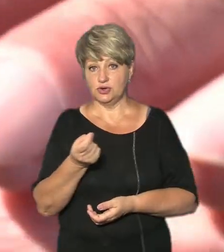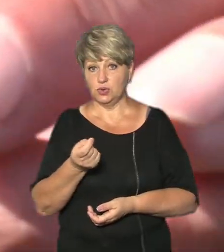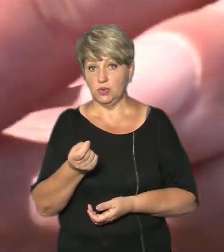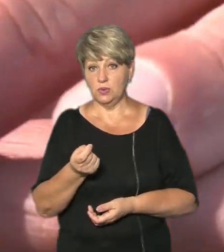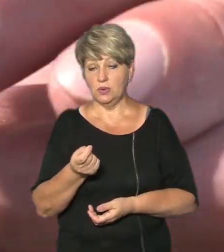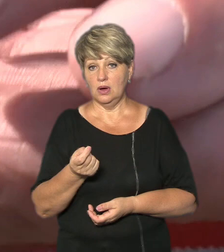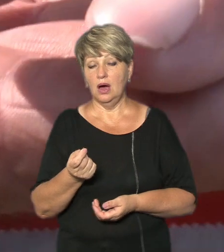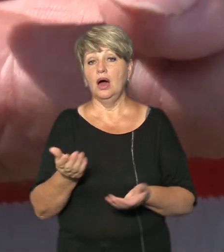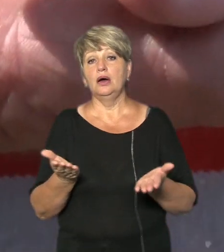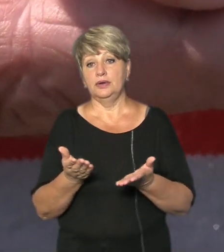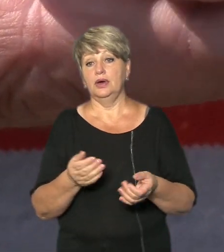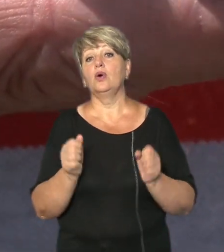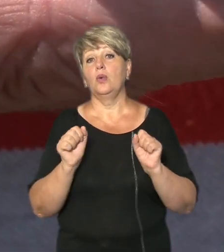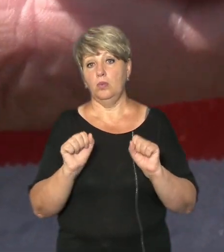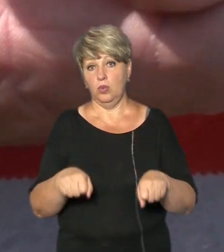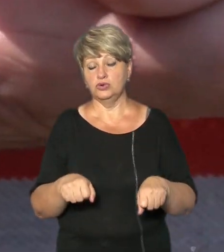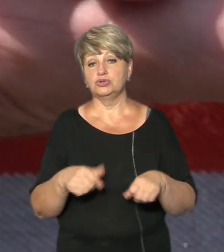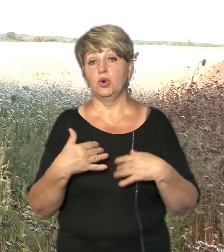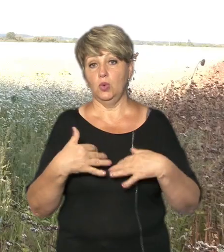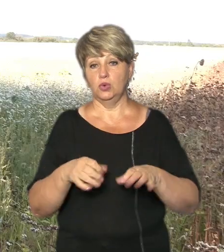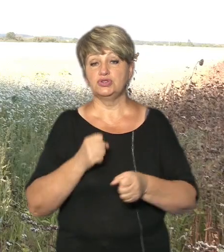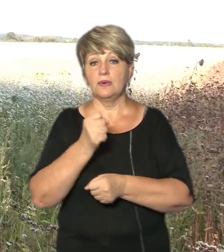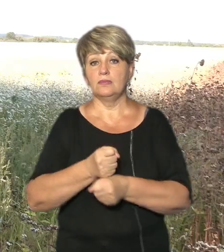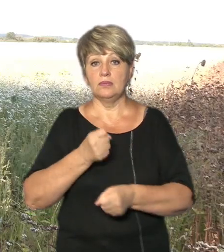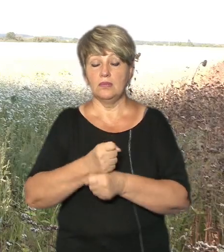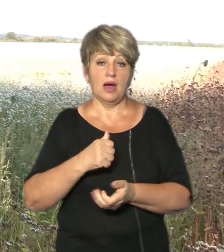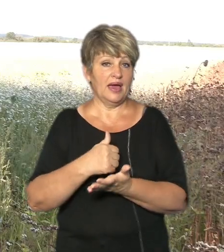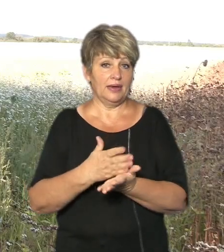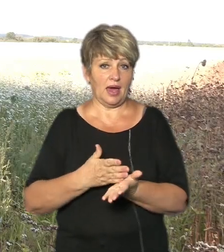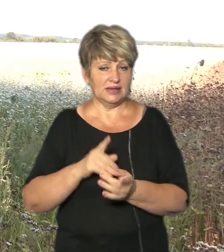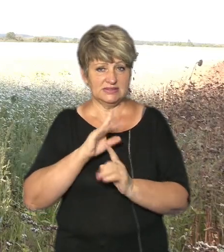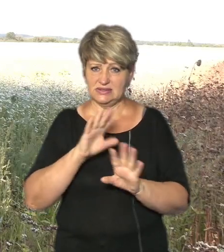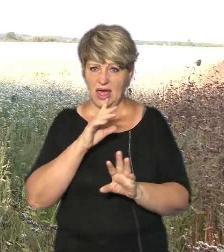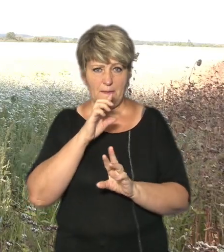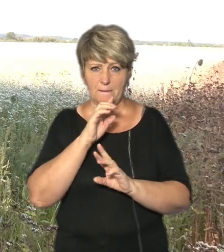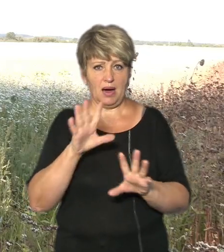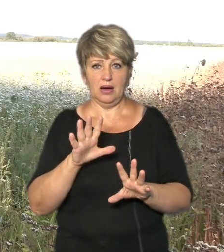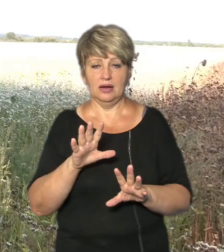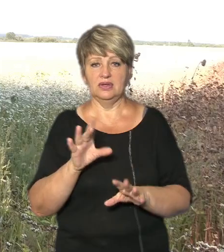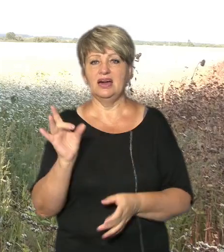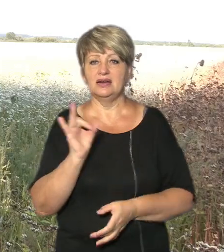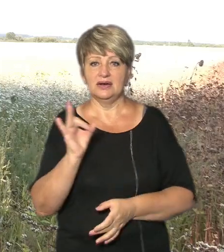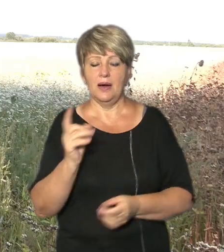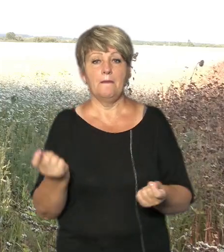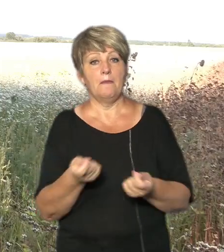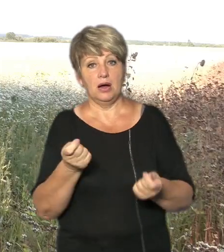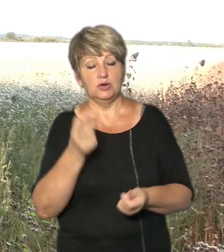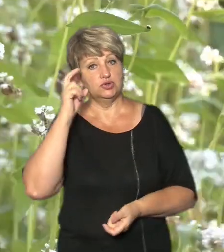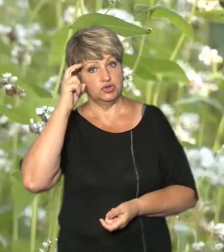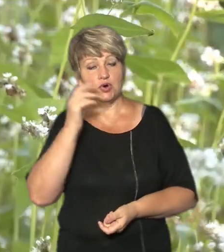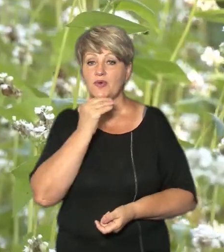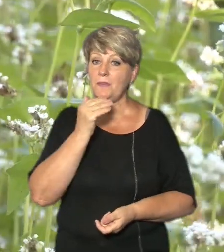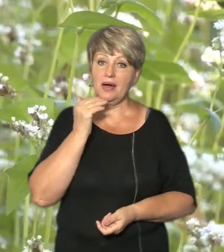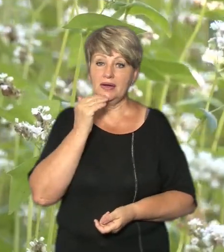вже пускати на переробку Якість непогана, рижого мало, чорного багато